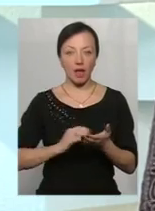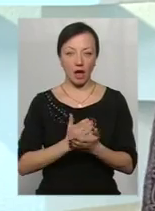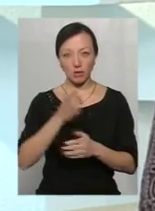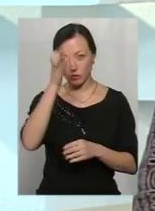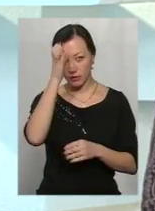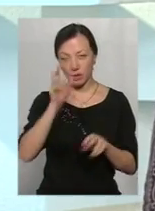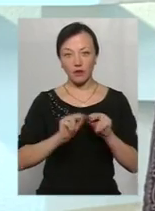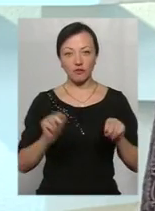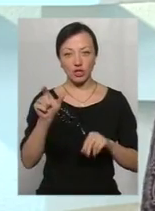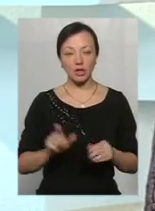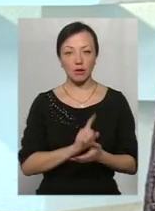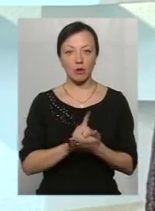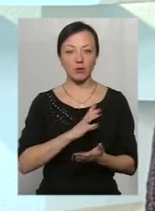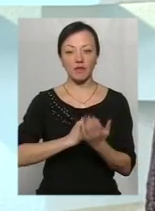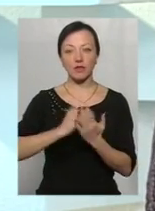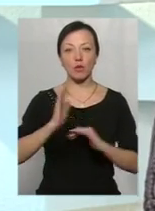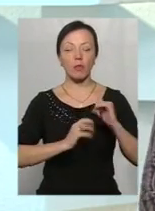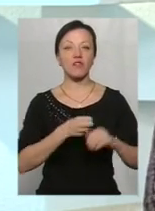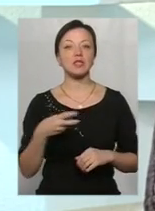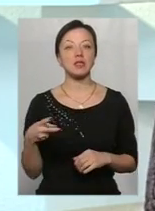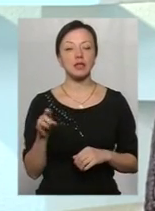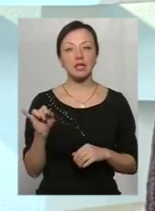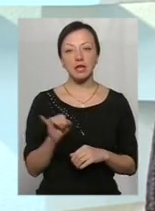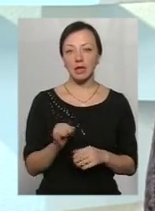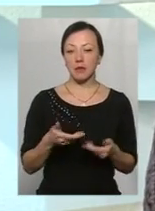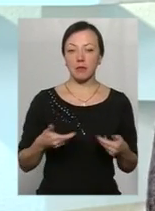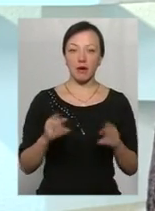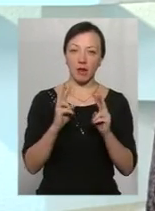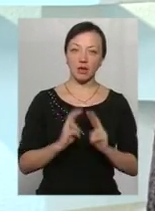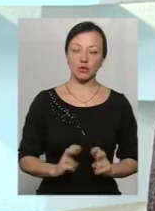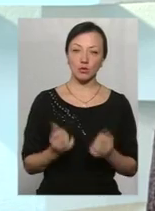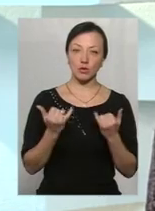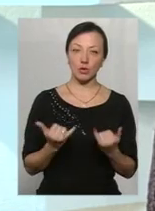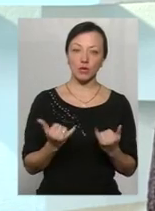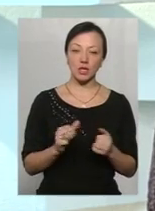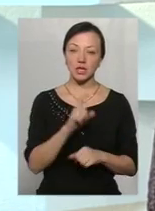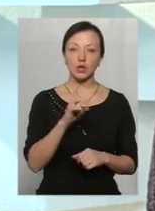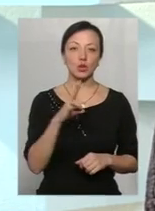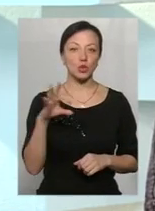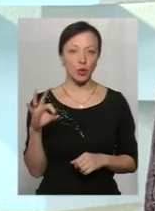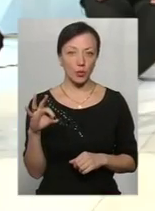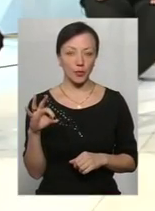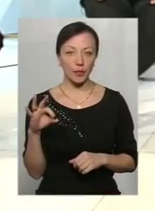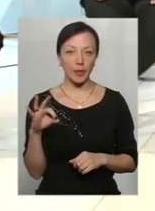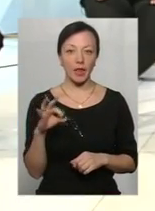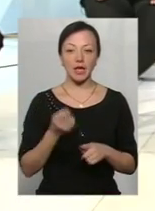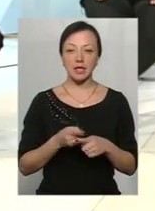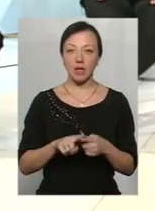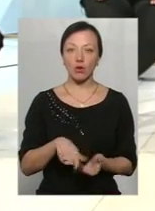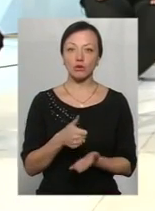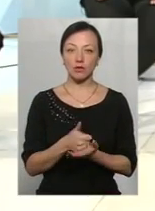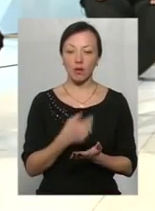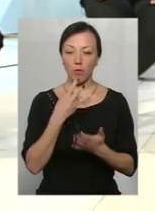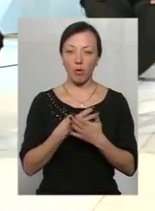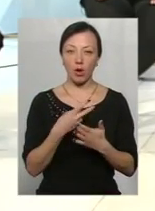Вчитель має бути сьогодні високопрофесійний, і ми аналізуємо і сьогодні зовнішнє незалежне оцінювання, тому що це основний